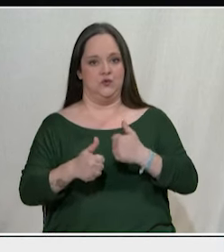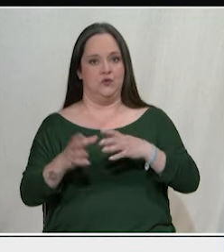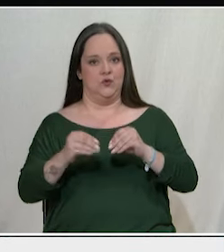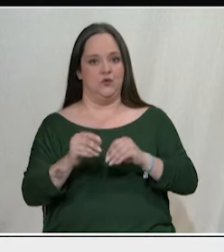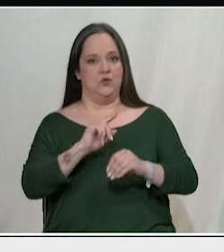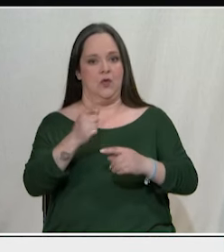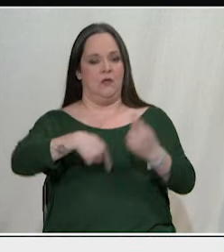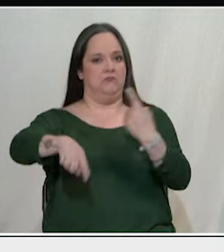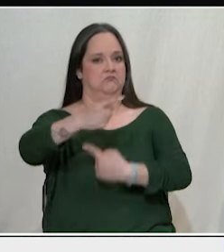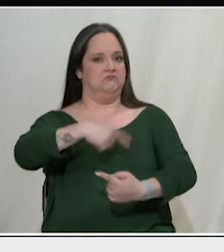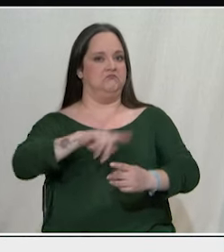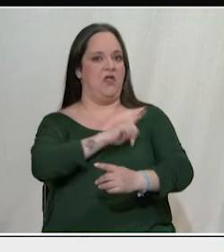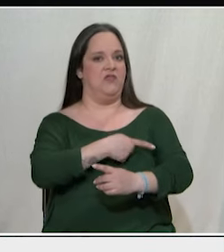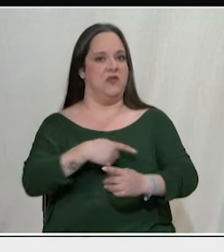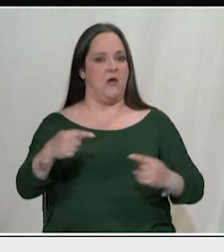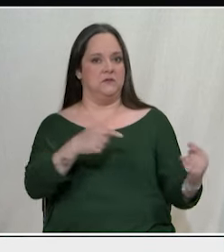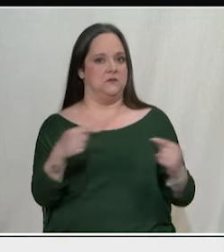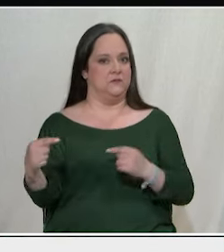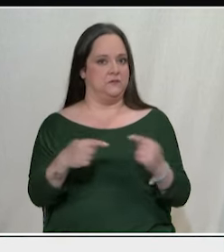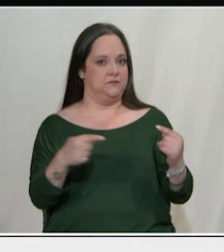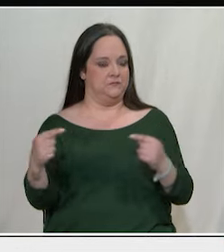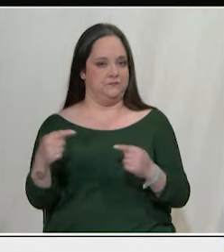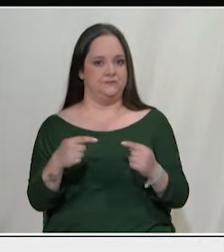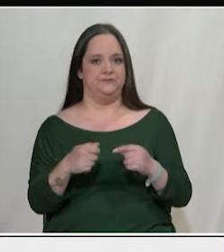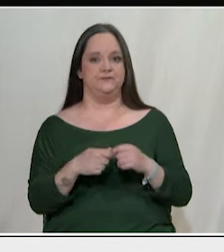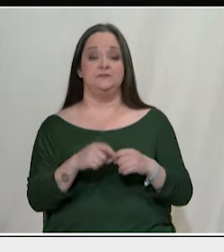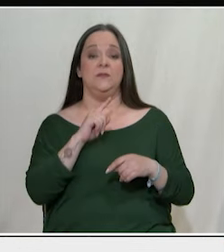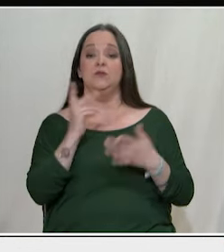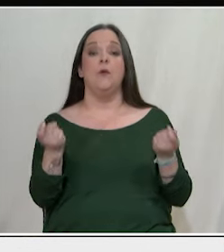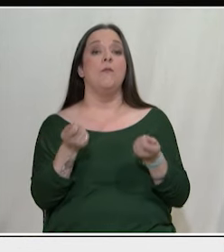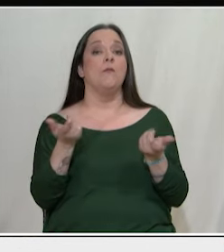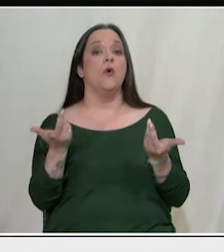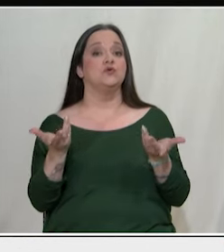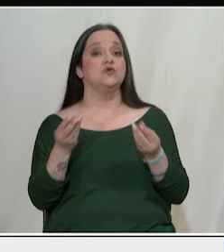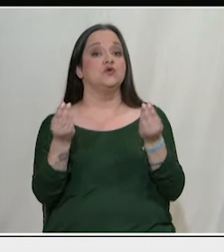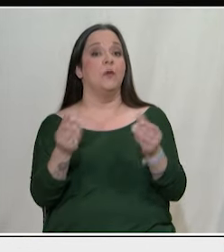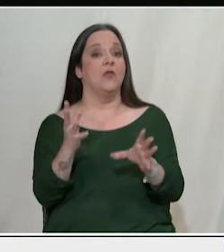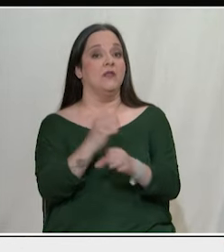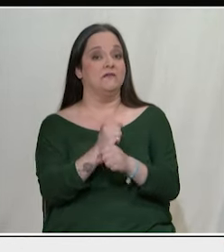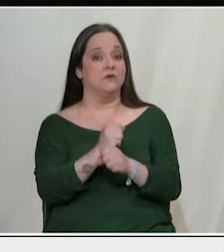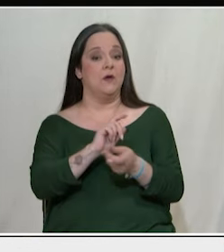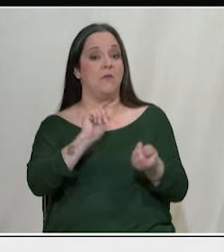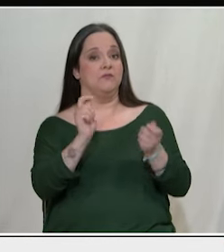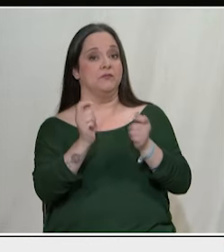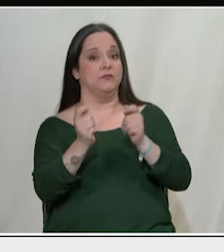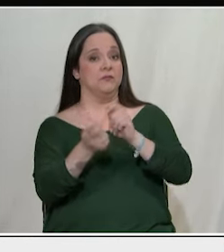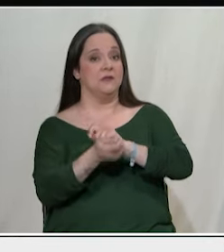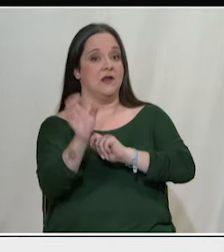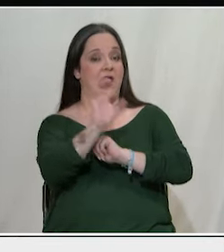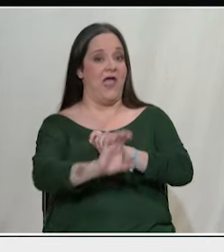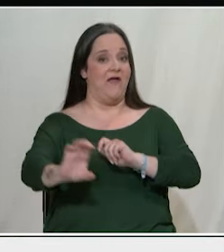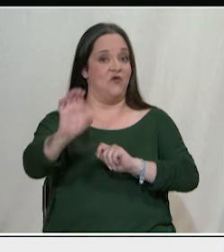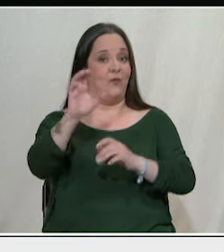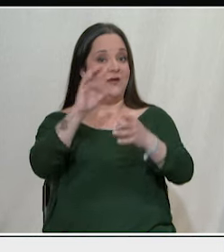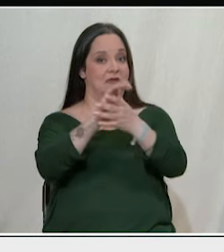δυνάμεις οι οποίες συγκρούονται. Αυτό πώς θα γίνει μετατρέποντας την ίδια την Ευρωπαϊκή